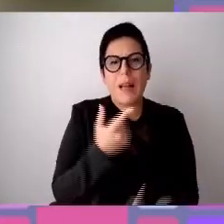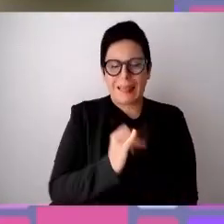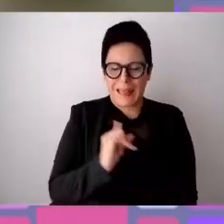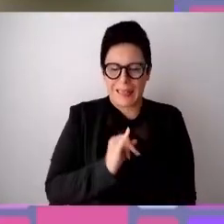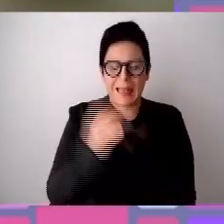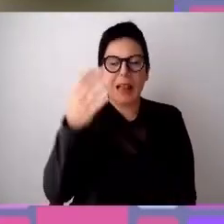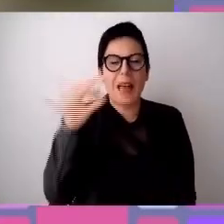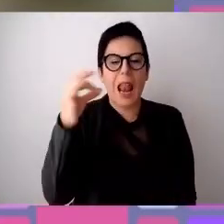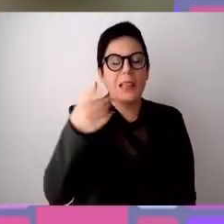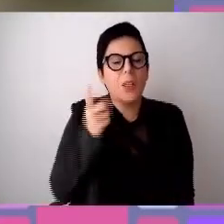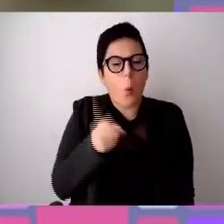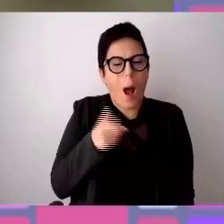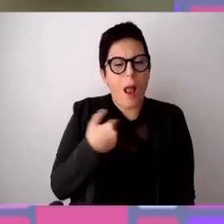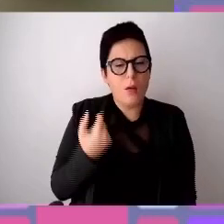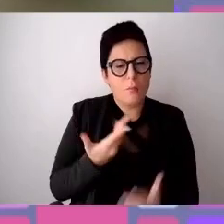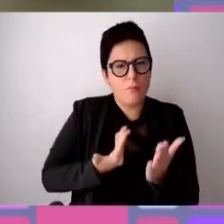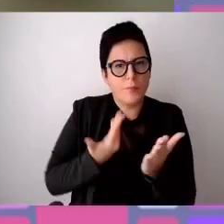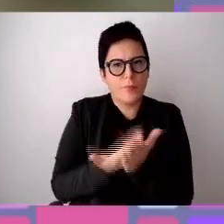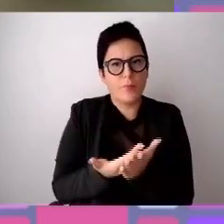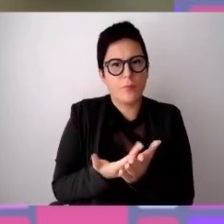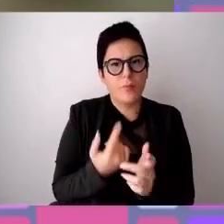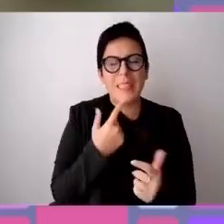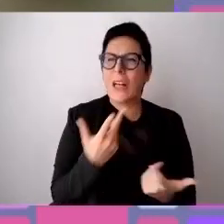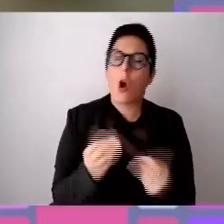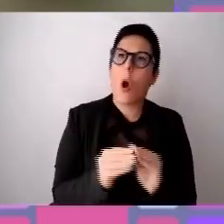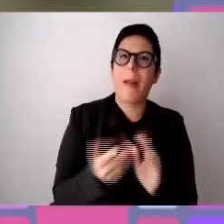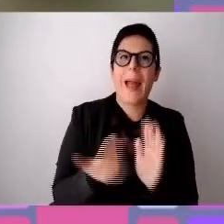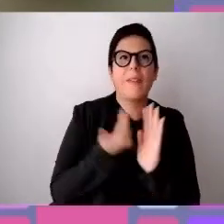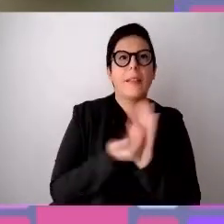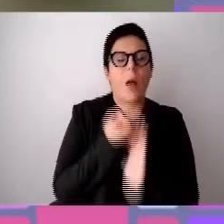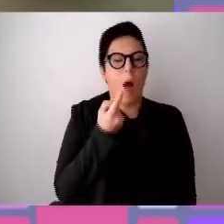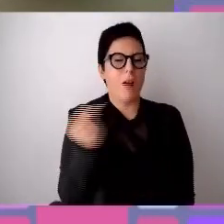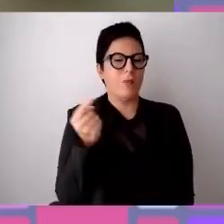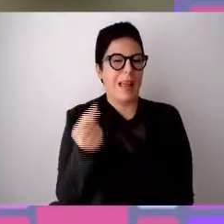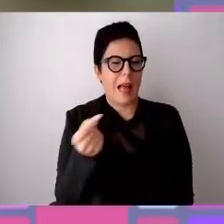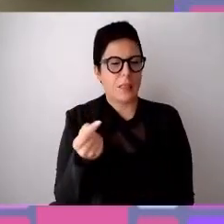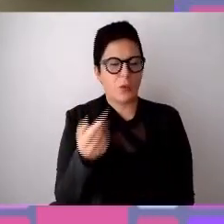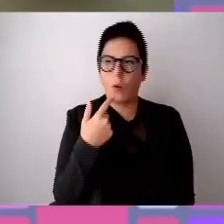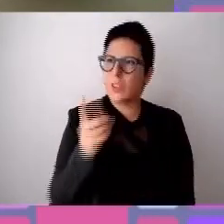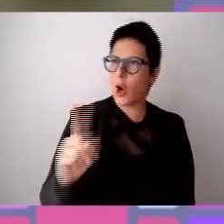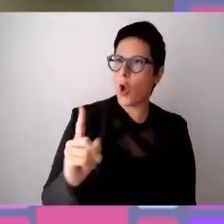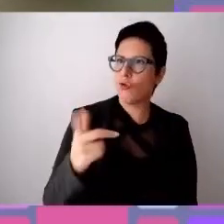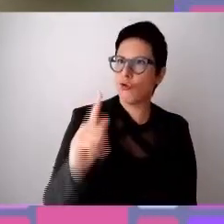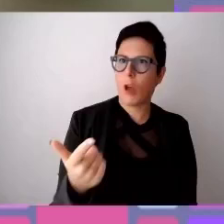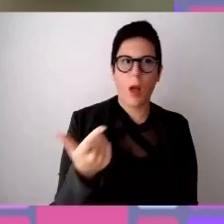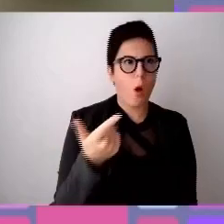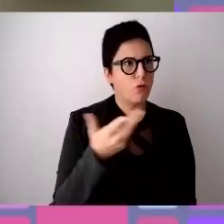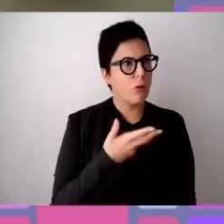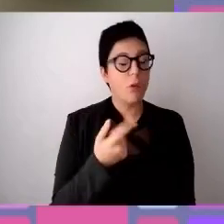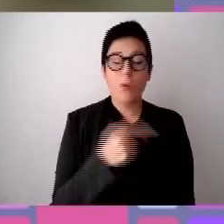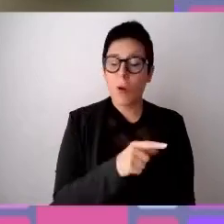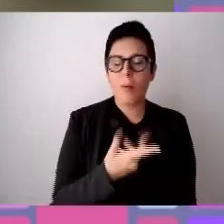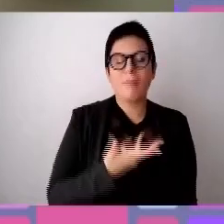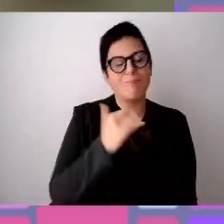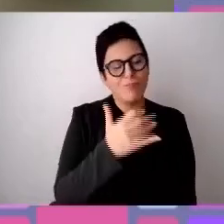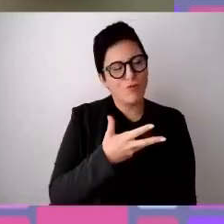proponiamo. Non andiamo in negazione di qualcos'altro, ma in affermazione di noi stessi. E in questo tema